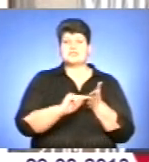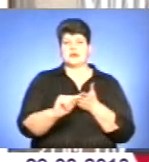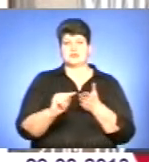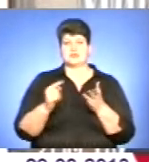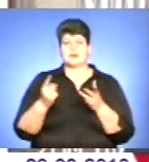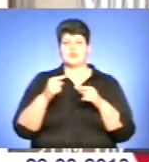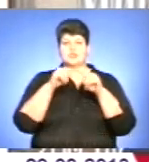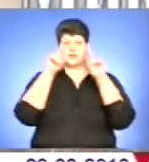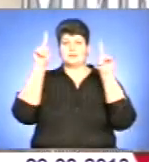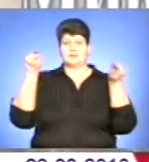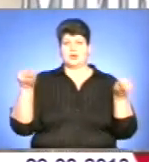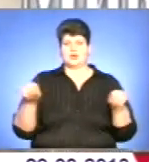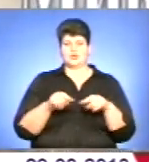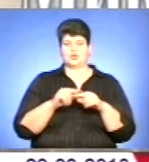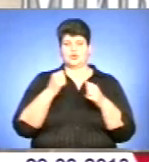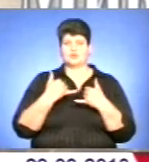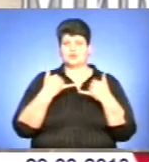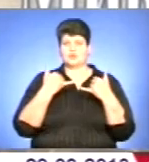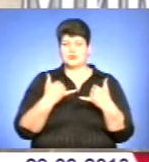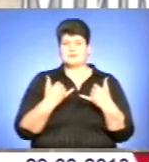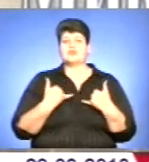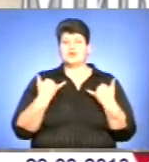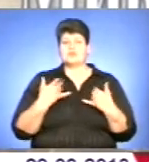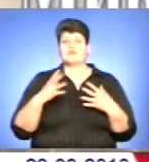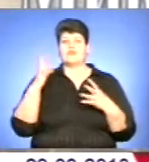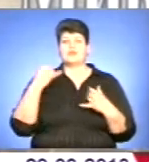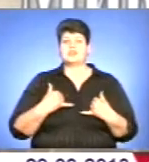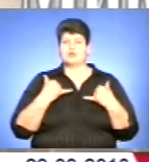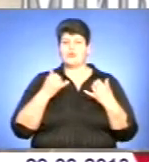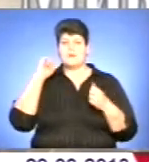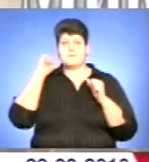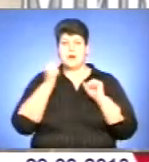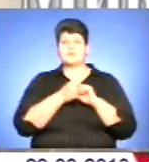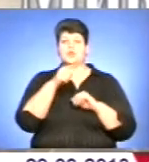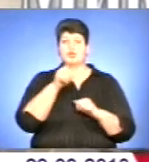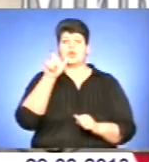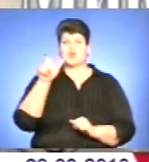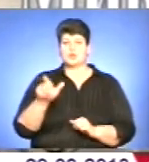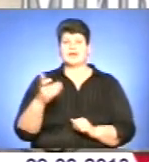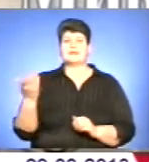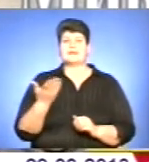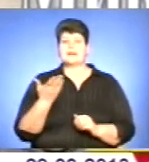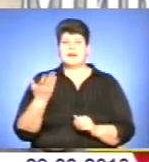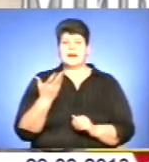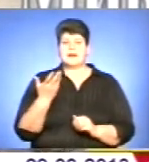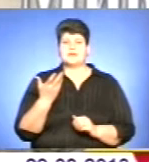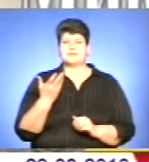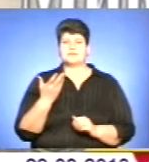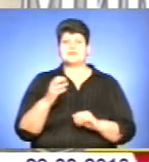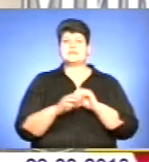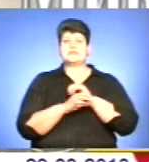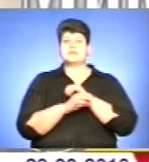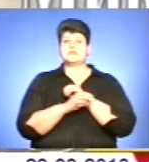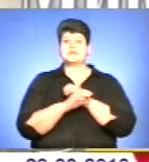меморіальною дошкою. Сьогодні ми вшановуємо пам'ять саме тої людини, яка зі сходу, з